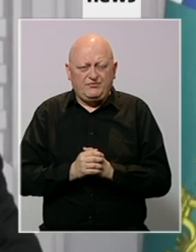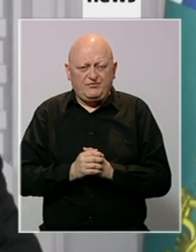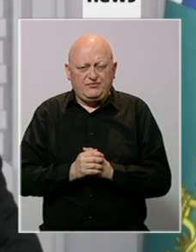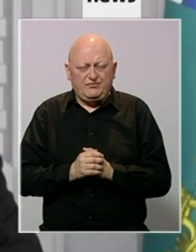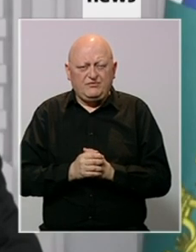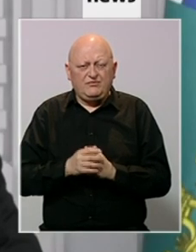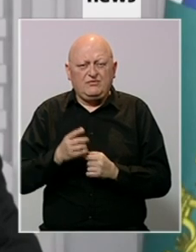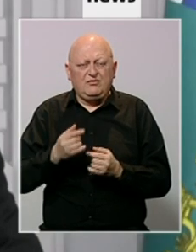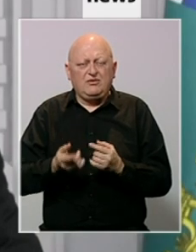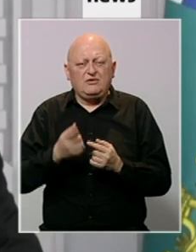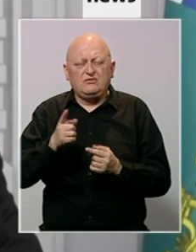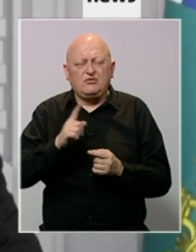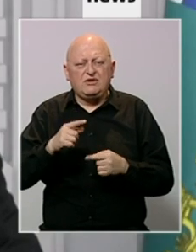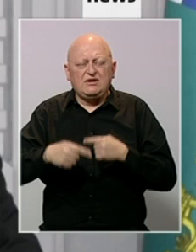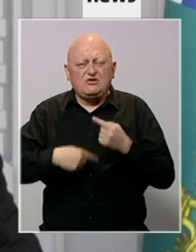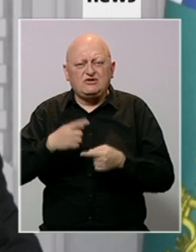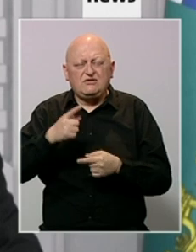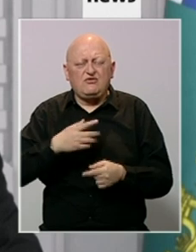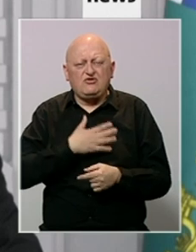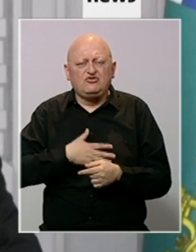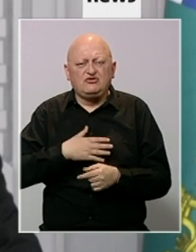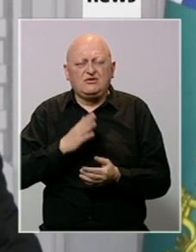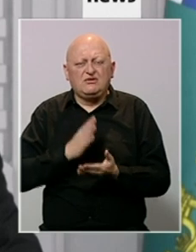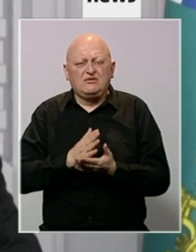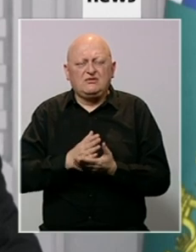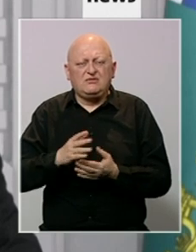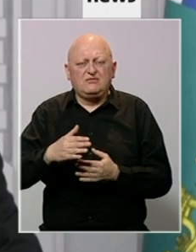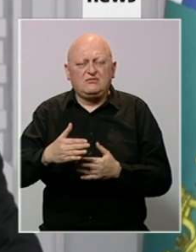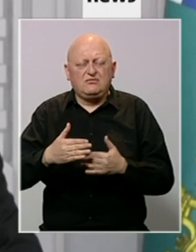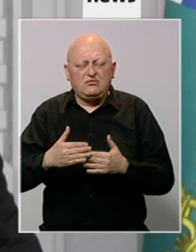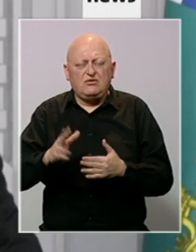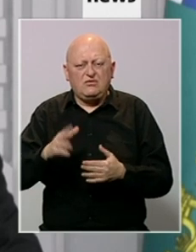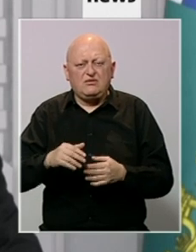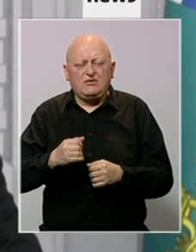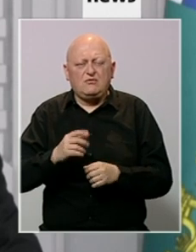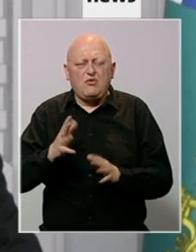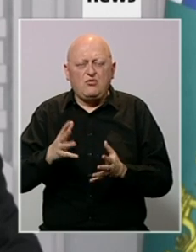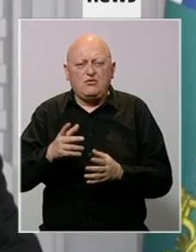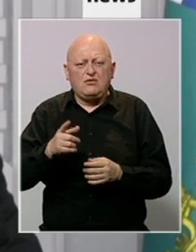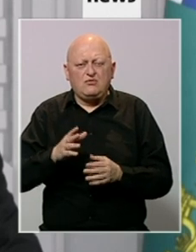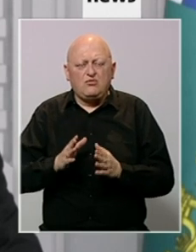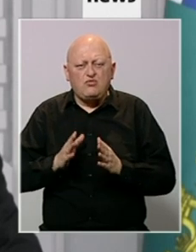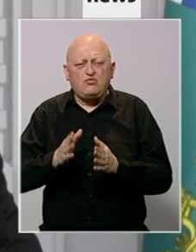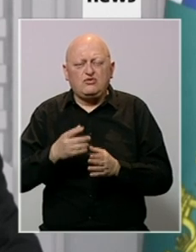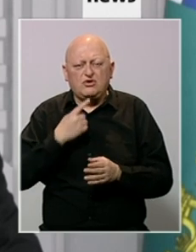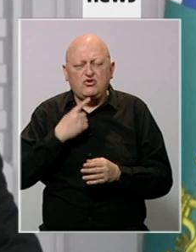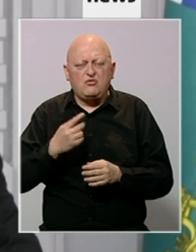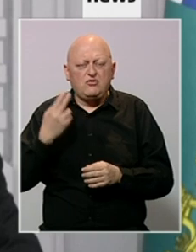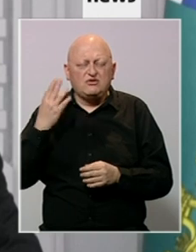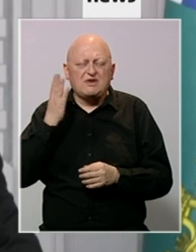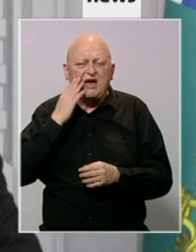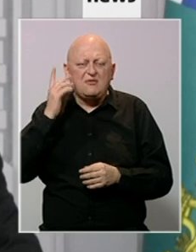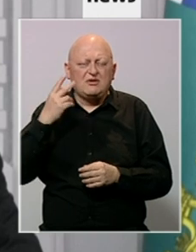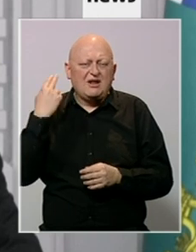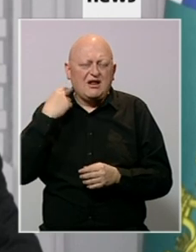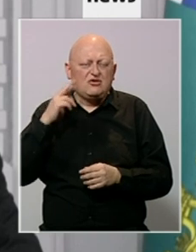Zapeli smo zbog te nedosljednosti, zbog njihove želje da svaki put igreju igrice i koliko mogu predpostaviti zbog uputa koje dobijaju iz Vašingtona, iz